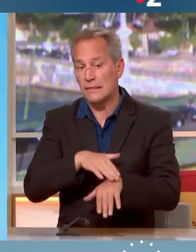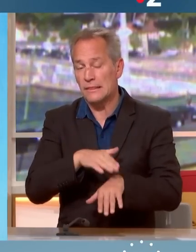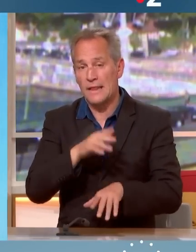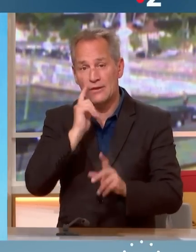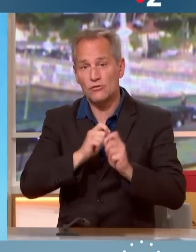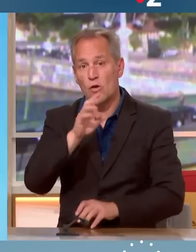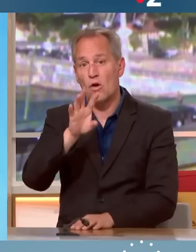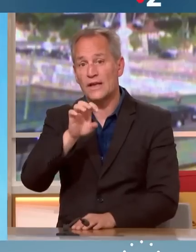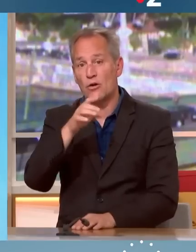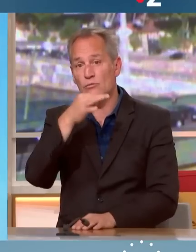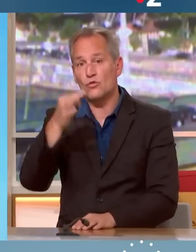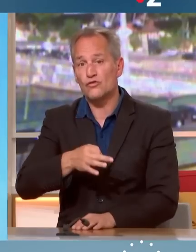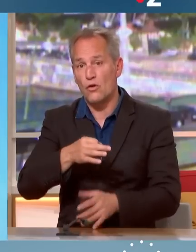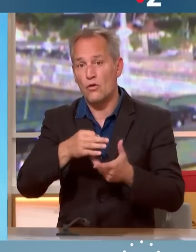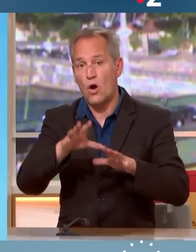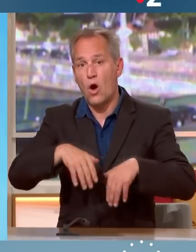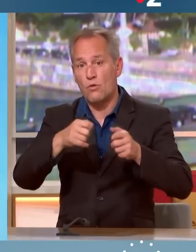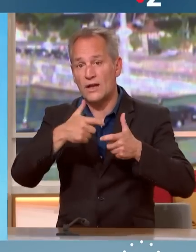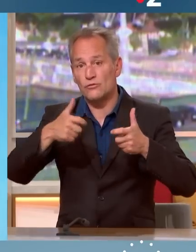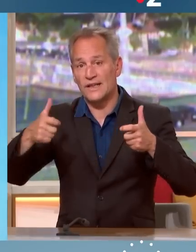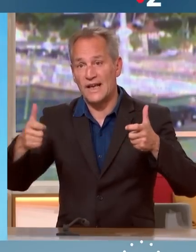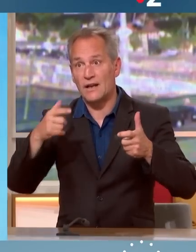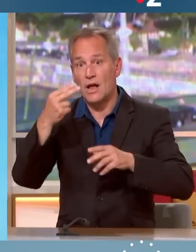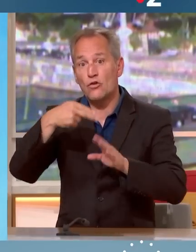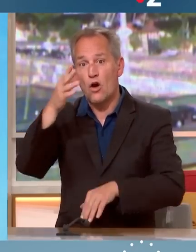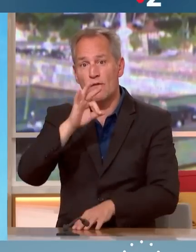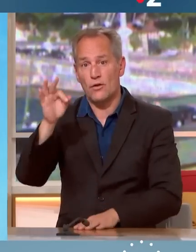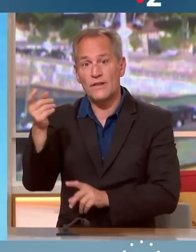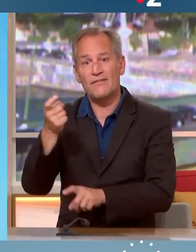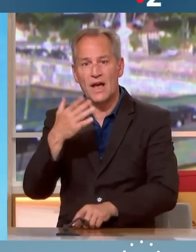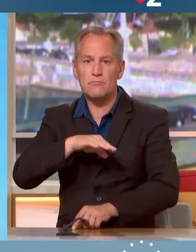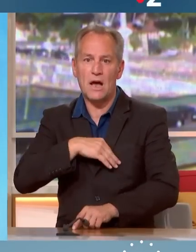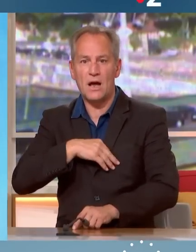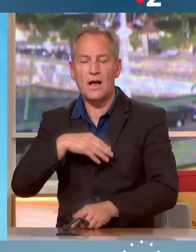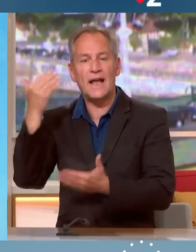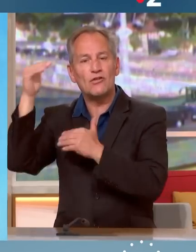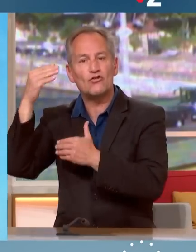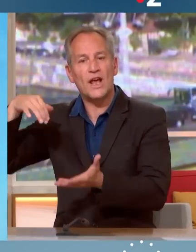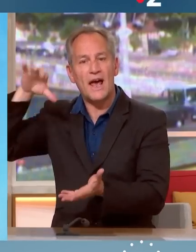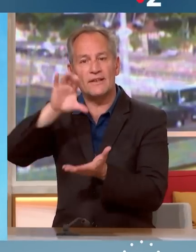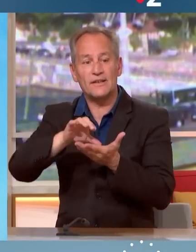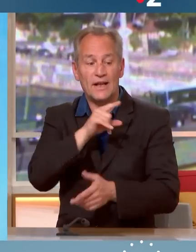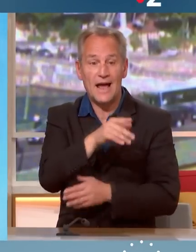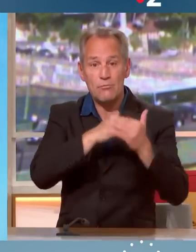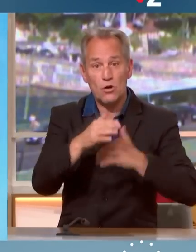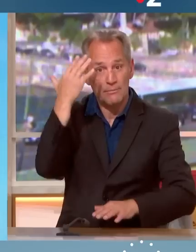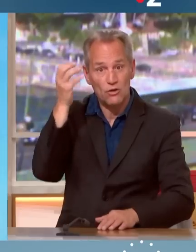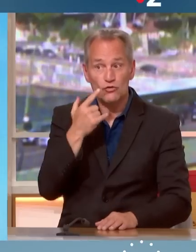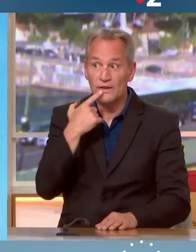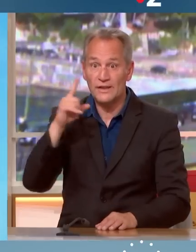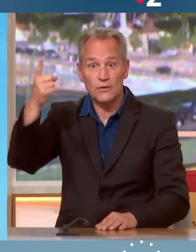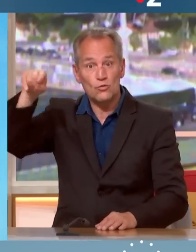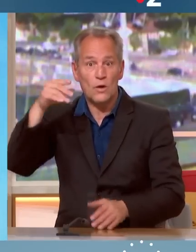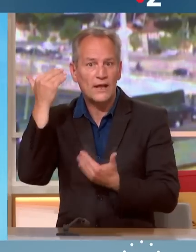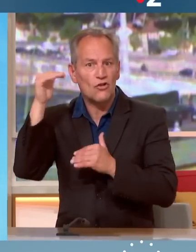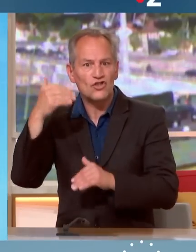industriel dans les Hauts-de-France, c'est des investisseurs étrangers. Le programme de M. Mélenchon, il va faire fuir ces investisseurs étrangers. On fait quoi quand